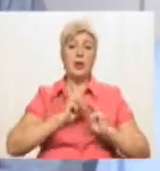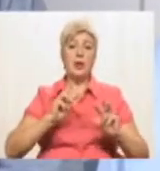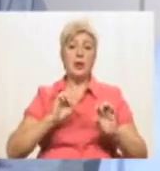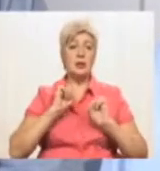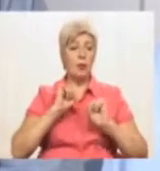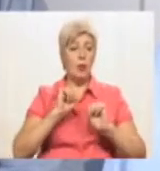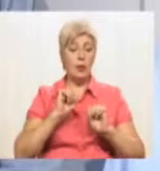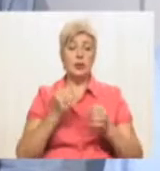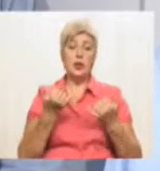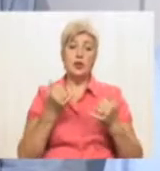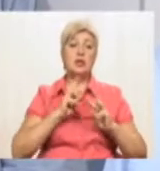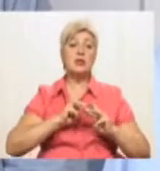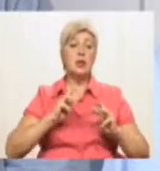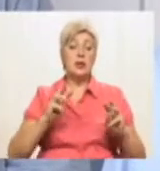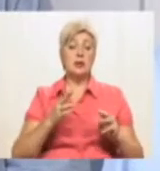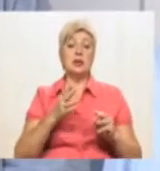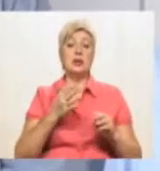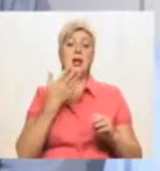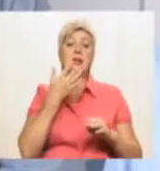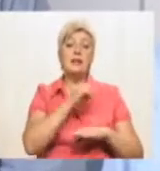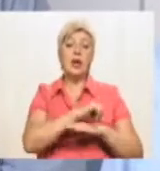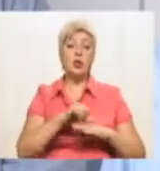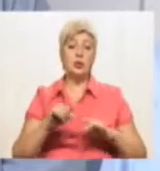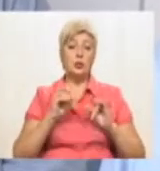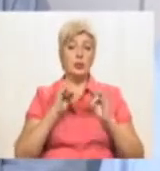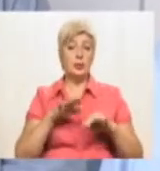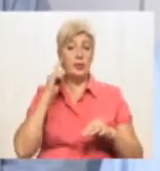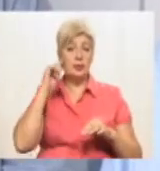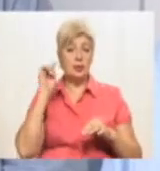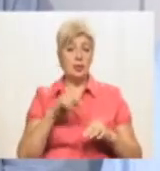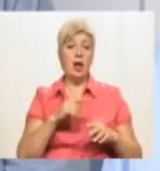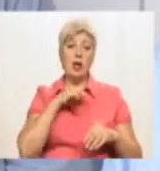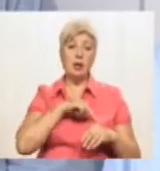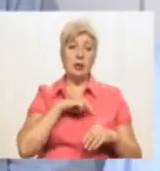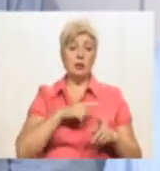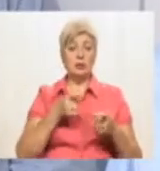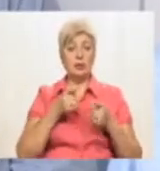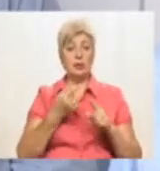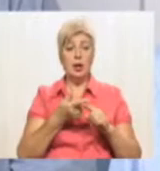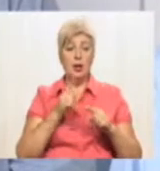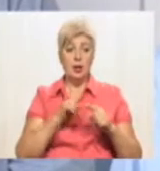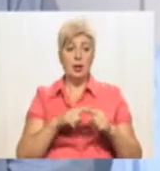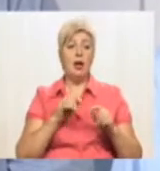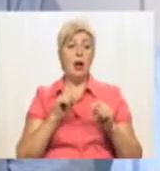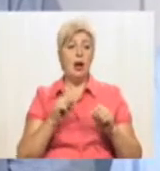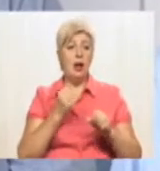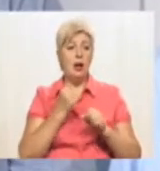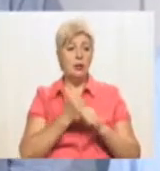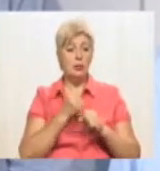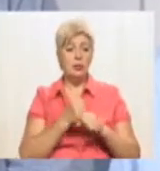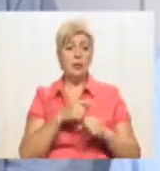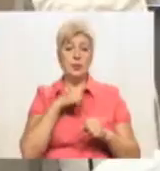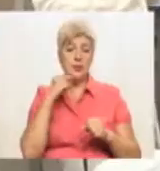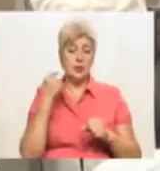зараз вона міністр закордонних справ, тобто вона має повне уявлення про характер загрози, який вчиняє російська агресія для України і взагалі для